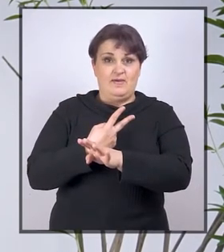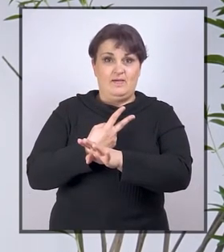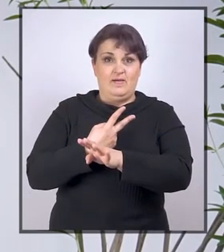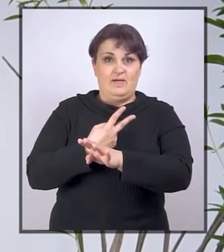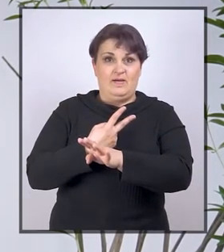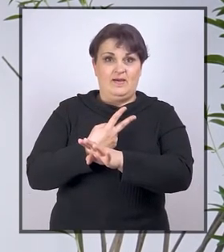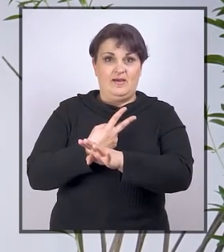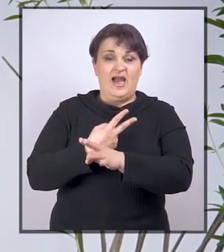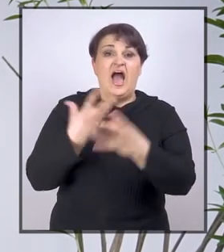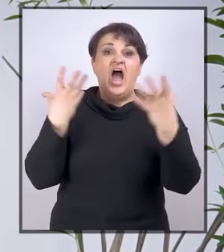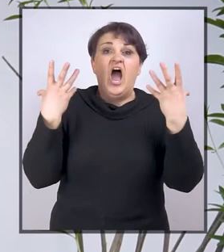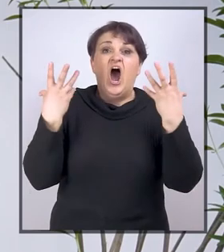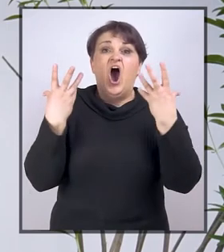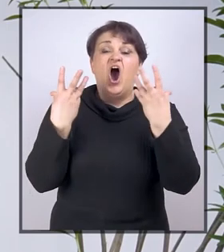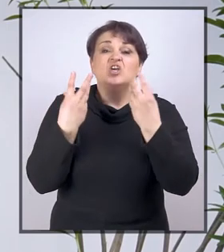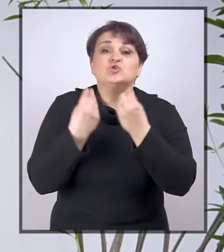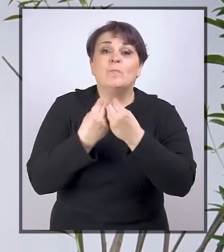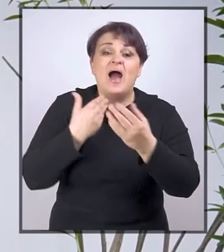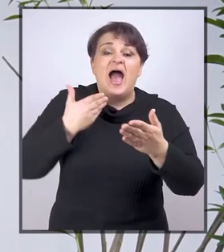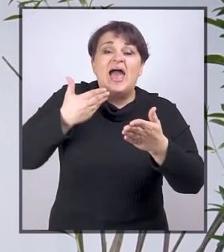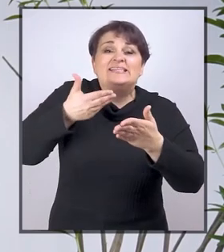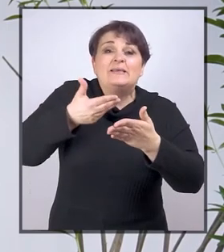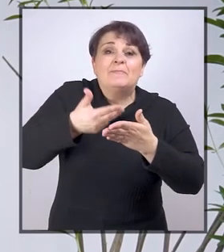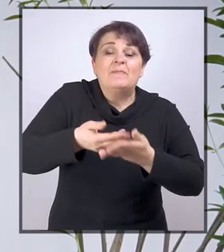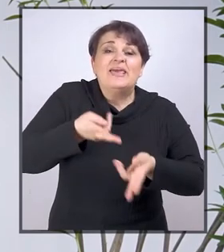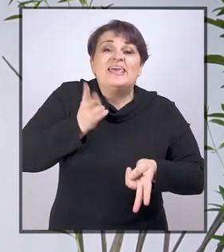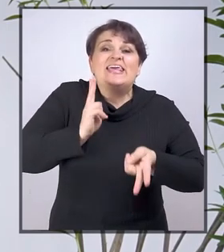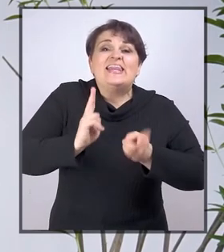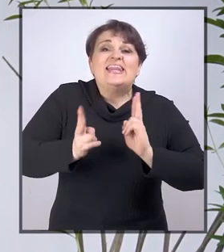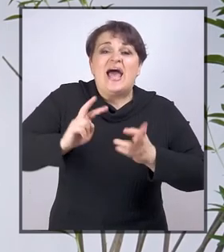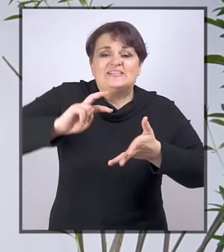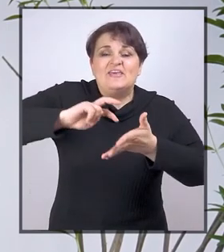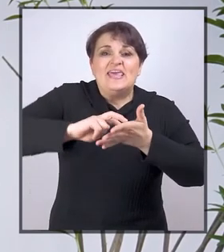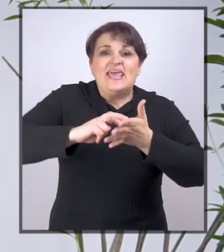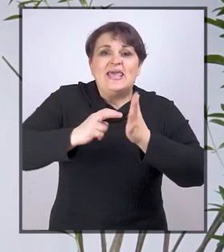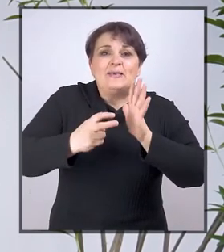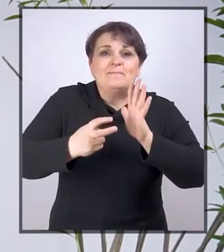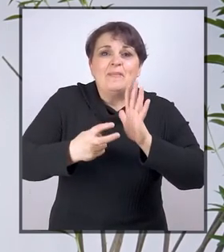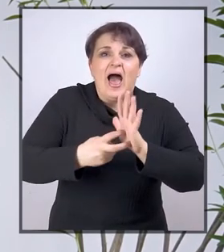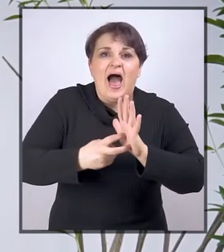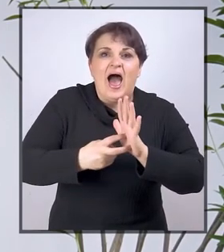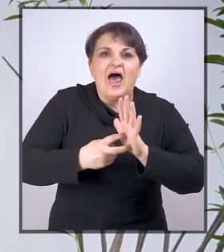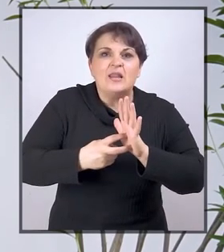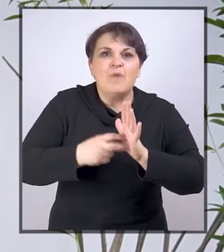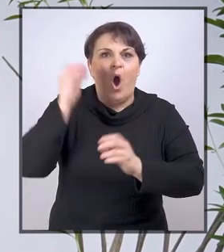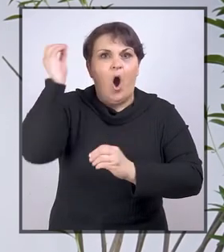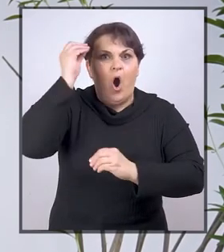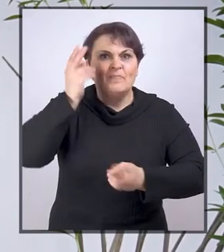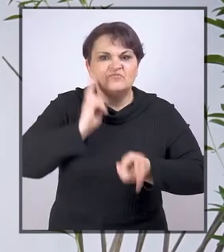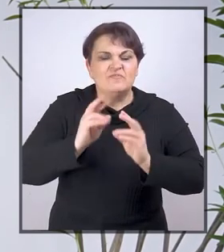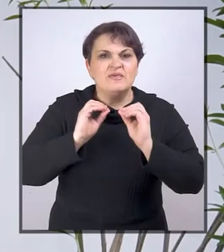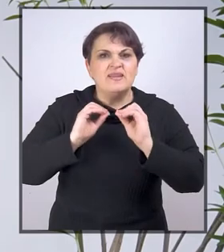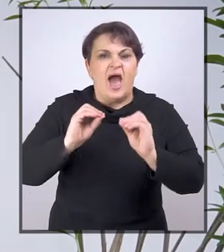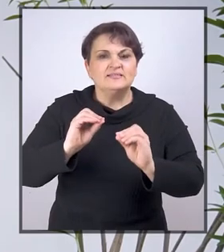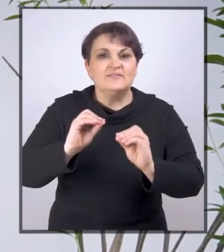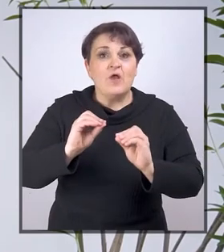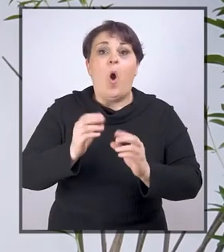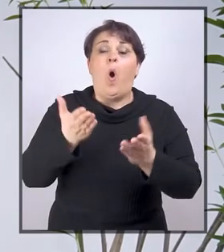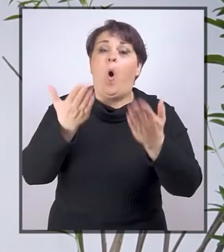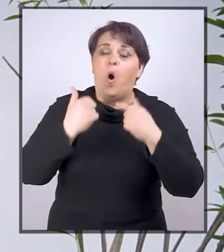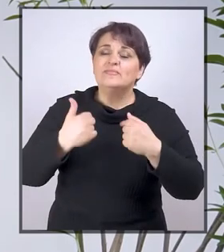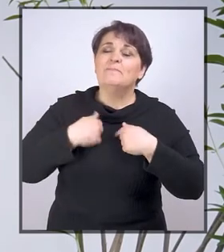skupa sa prilagođenim nastavnim planovima, educiranim nastavnicima